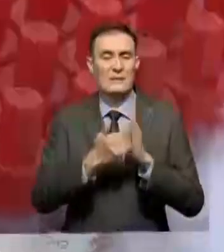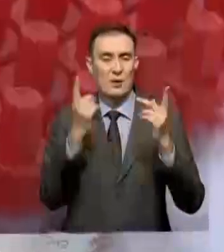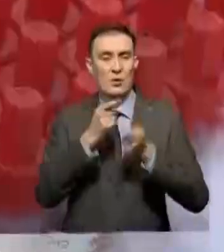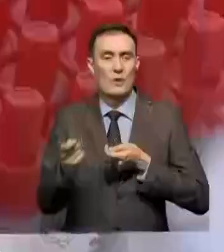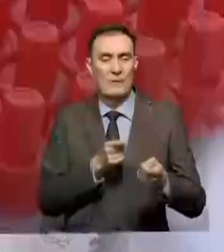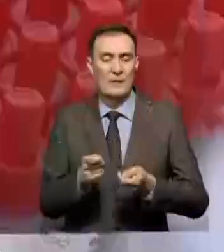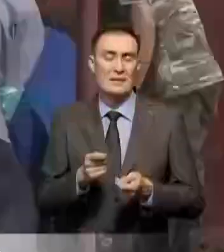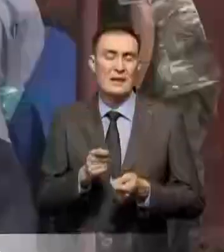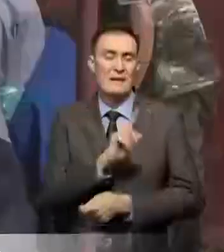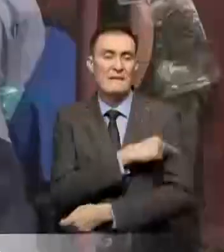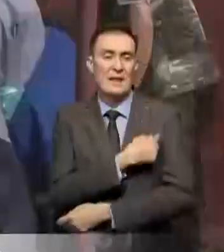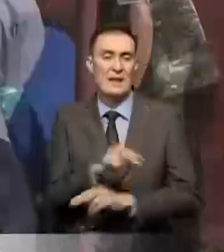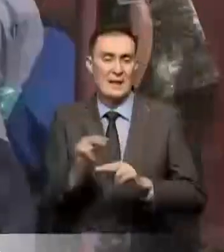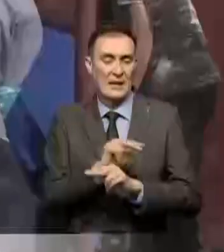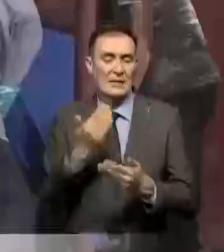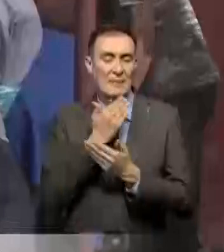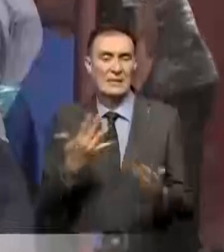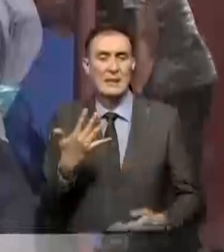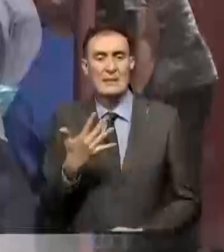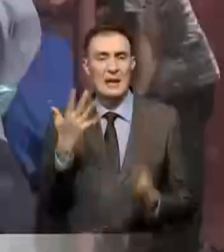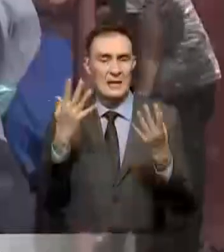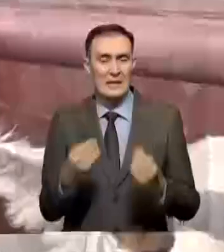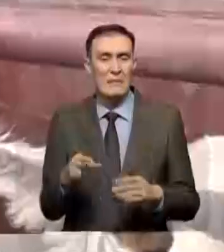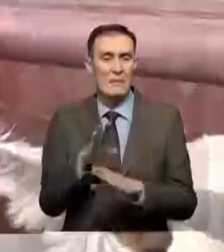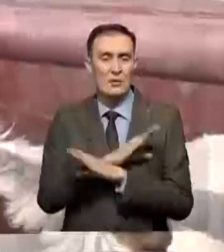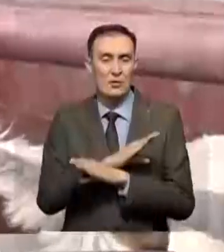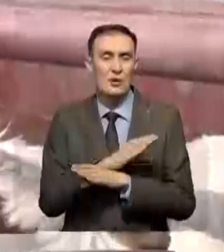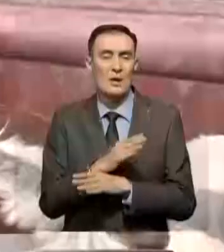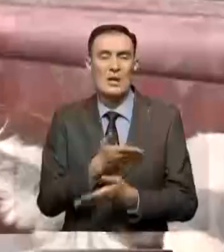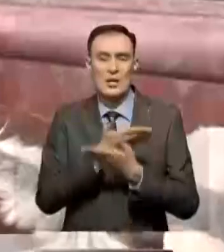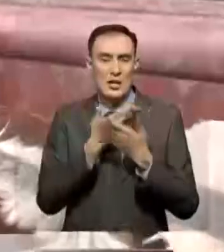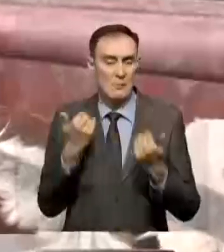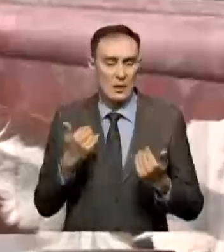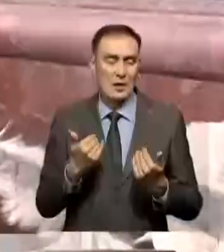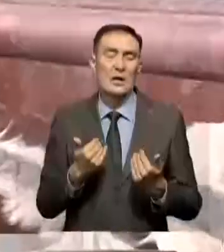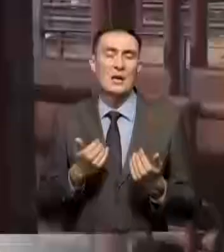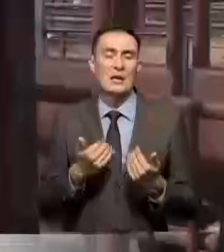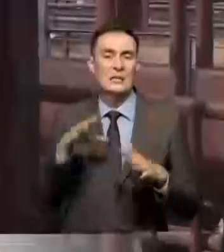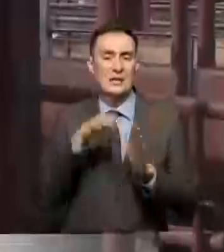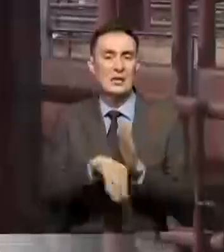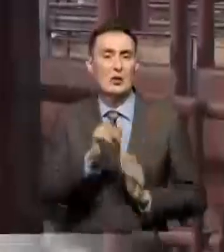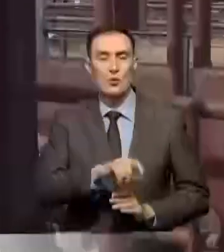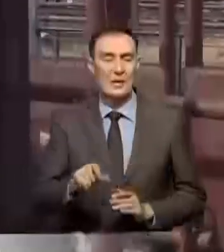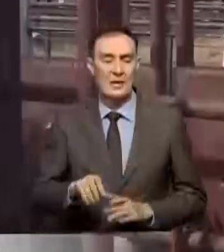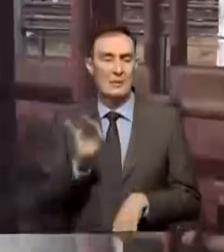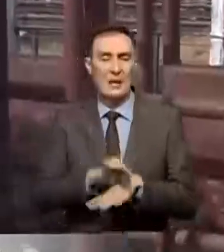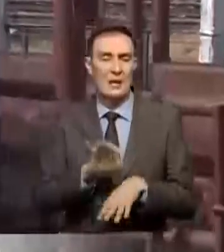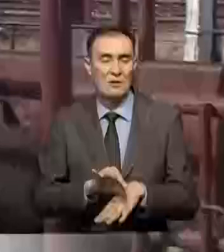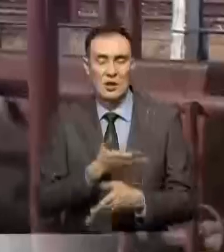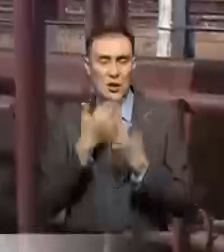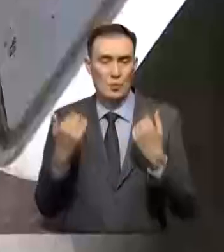руководитель управления ветеринарией, за последние 5 дней падеж на ферме не повторялся. Среди людей заболевших нет.